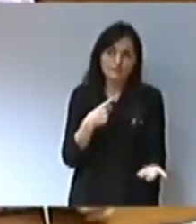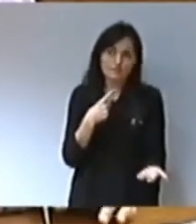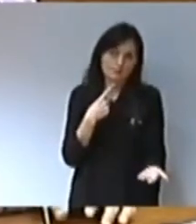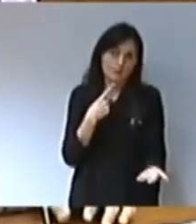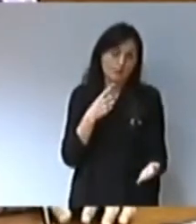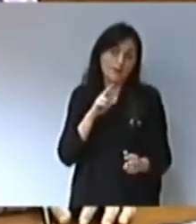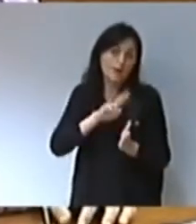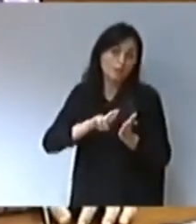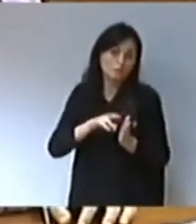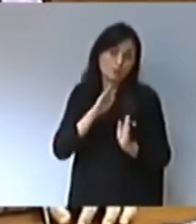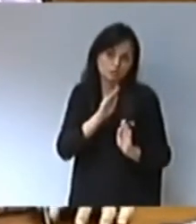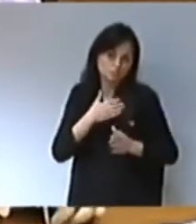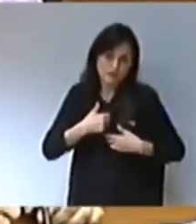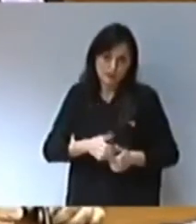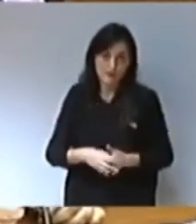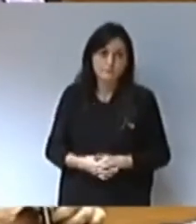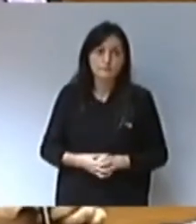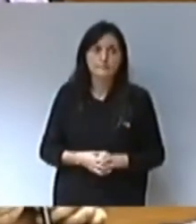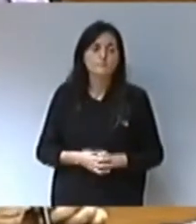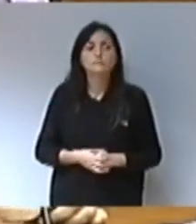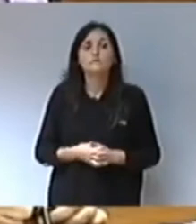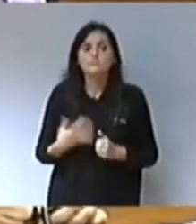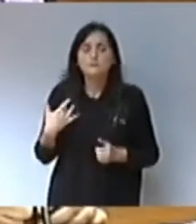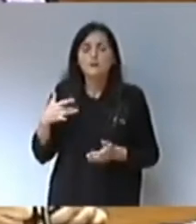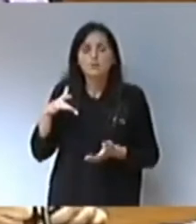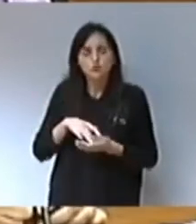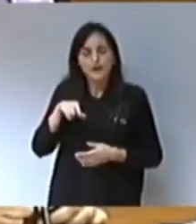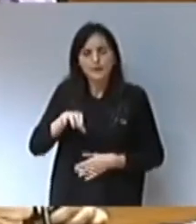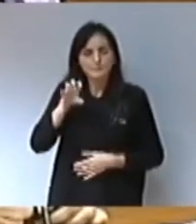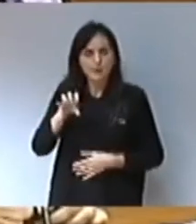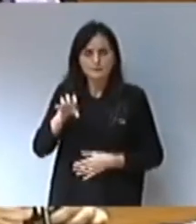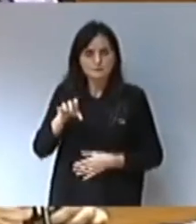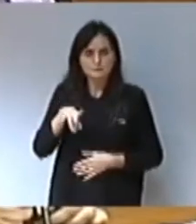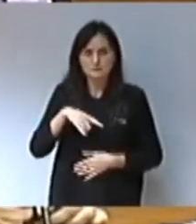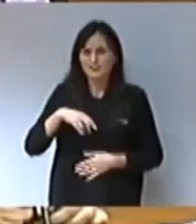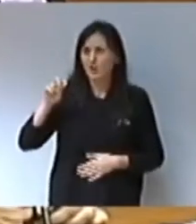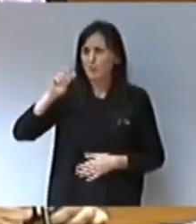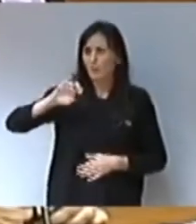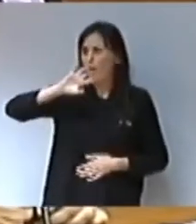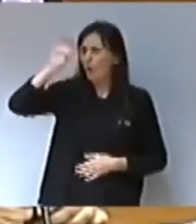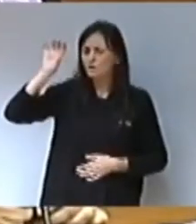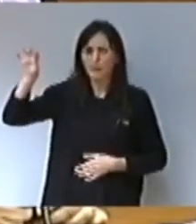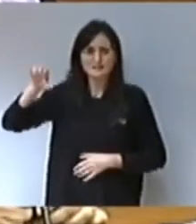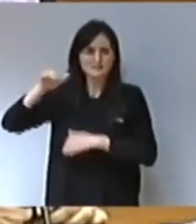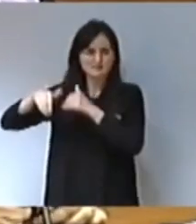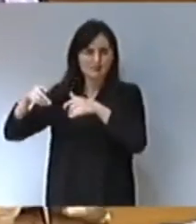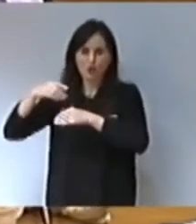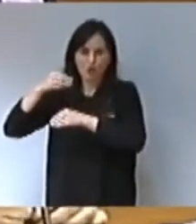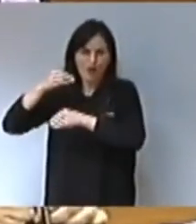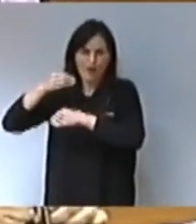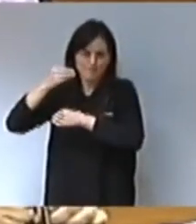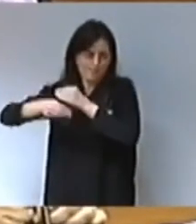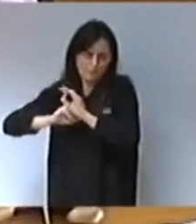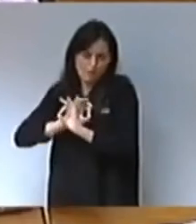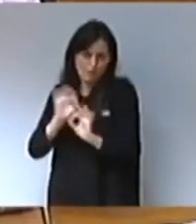que estimen convenient. Perquè, a veure, el que ha estat passant en aquest país és impensable en altres països democràtics d